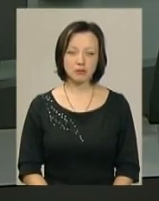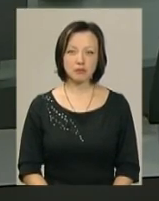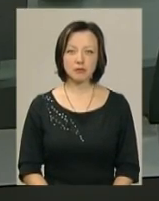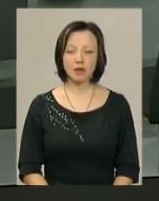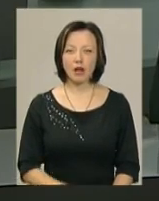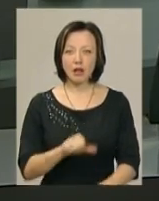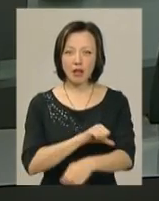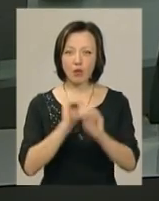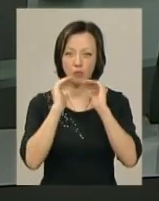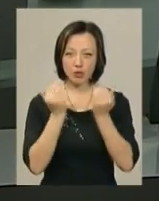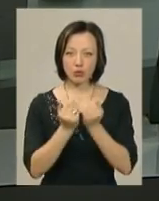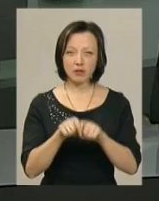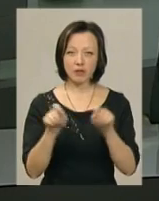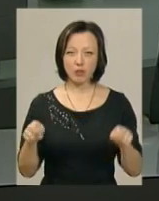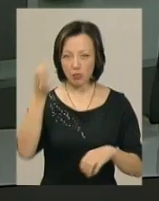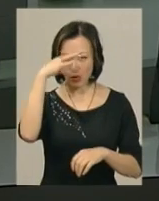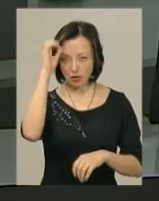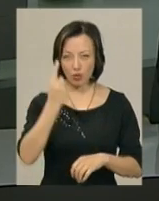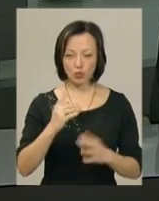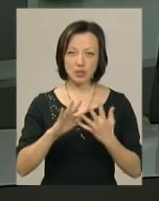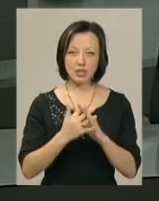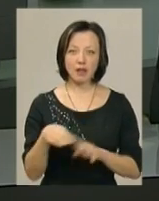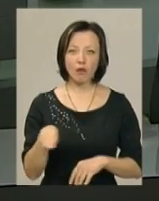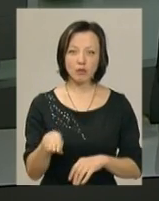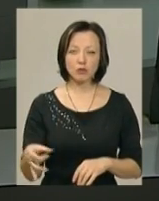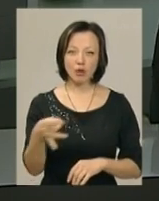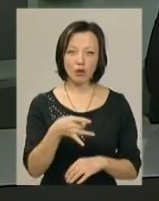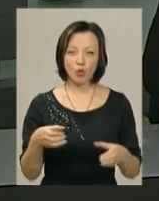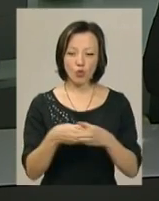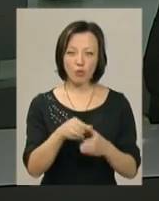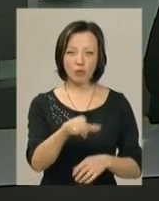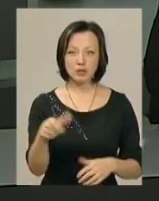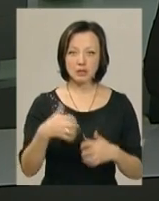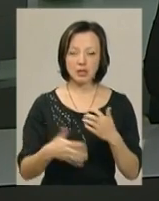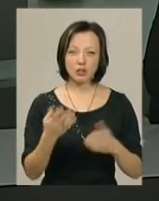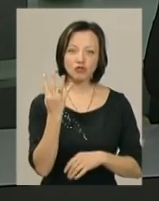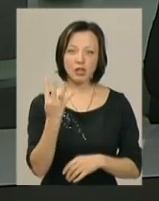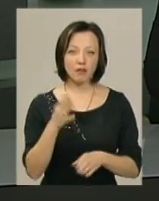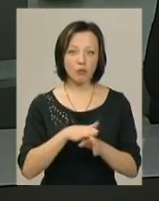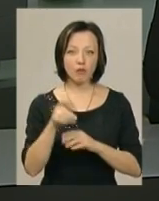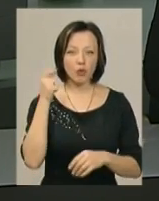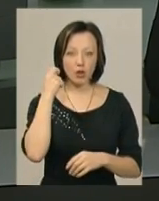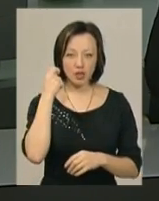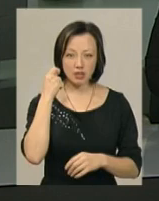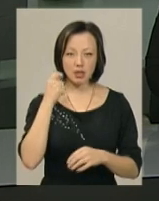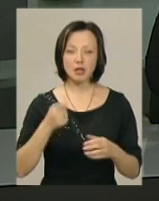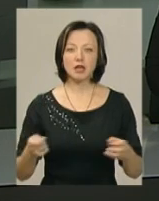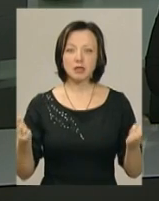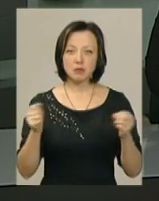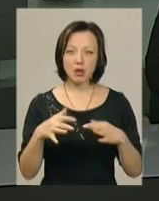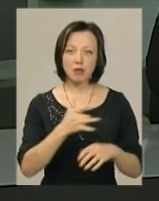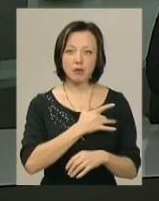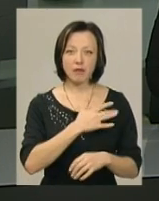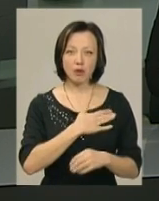Наркопритон викрали поліцейські в одному із сіл Теофіпольського району. Група осіб, серед яких четверо неповнолітніх, збиралися у